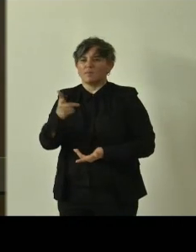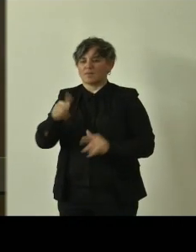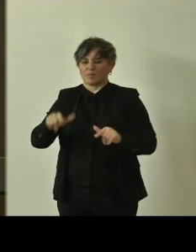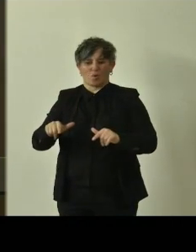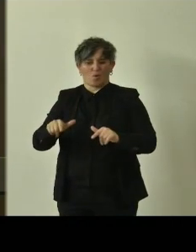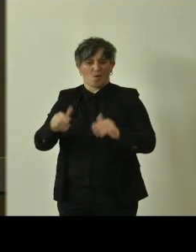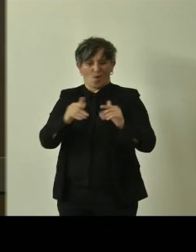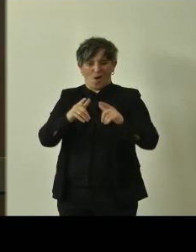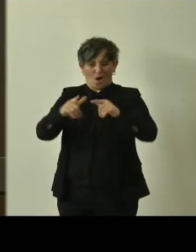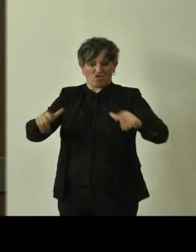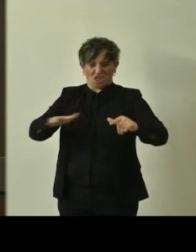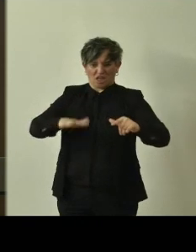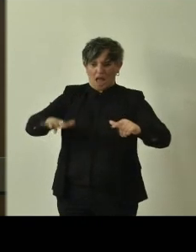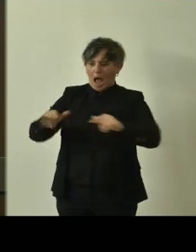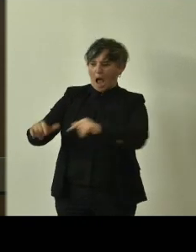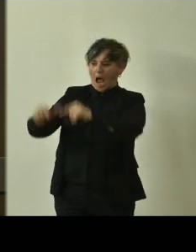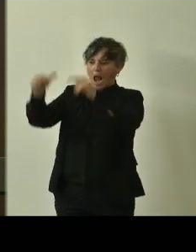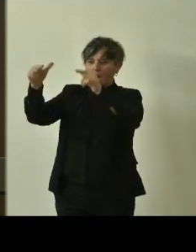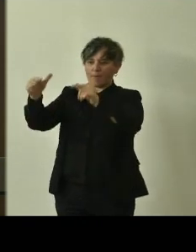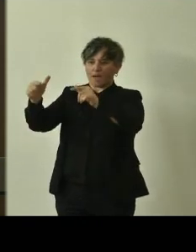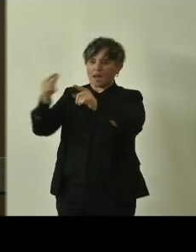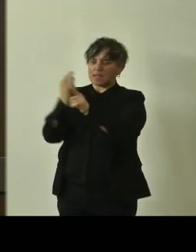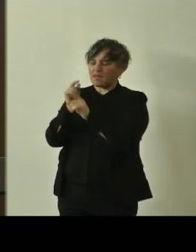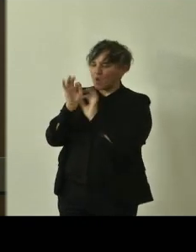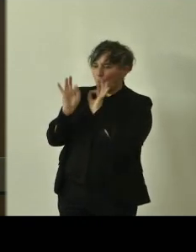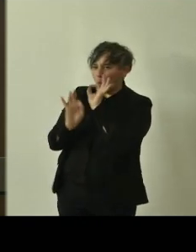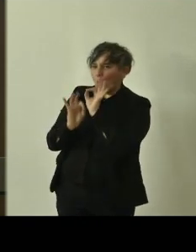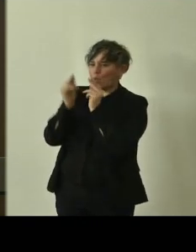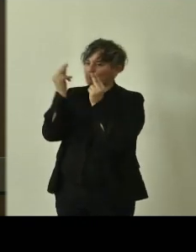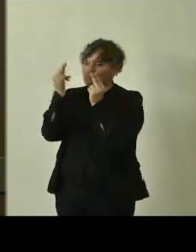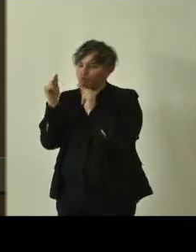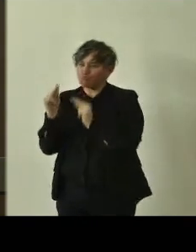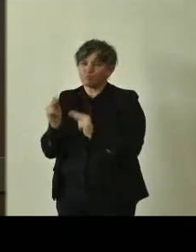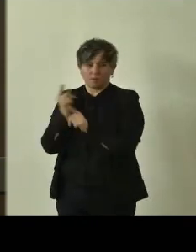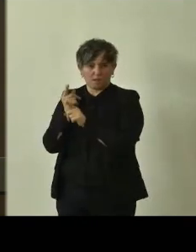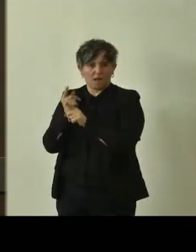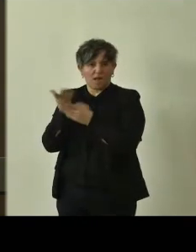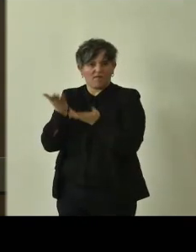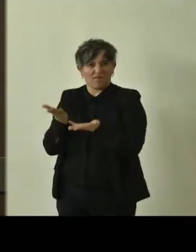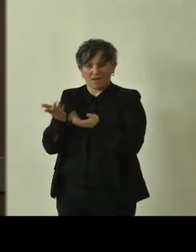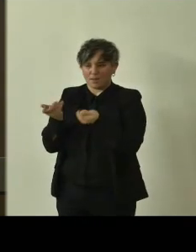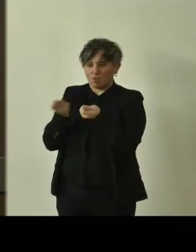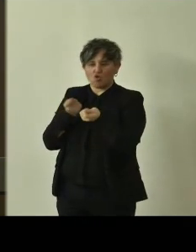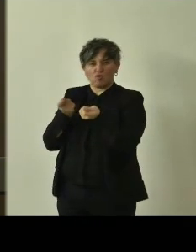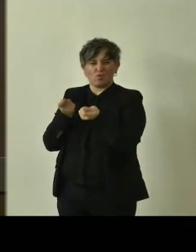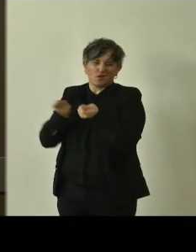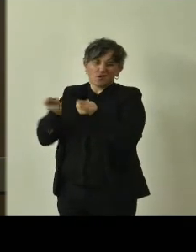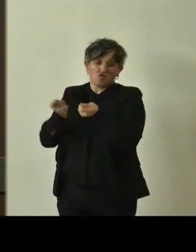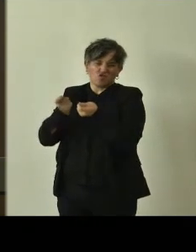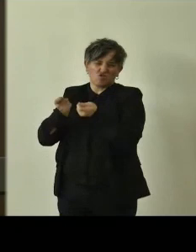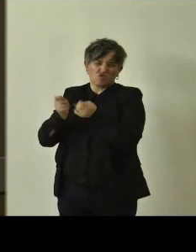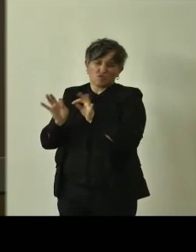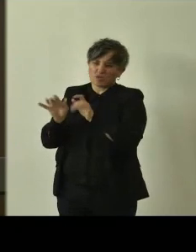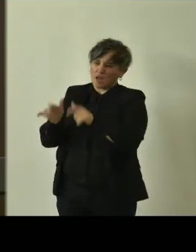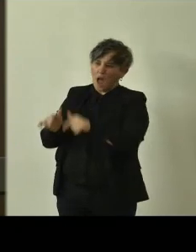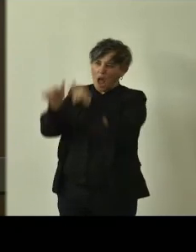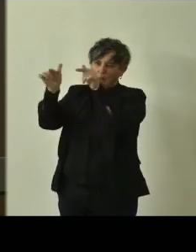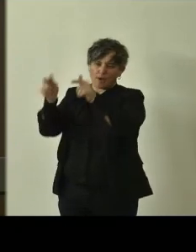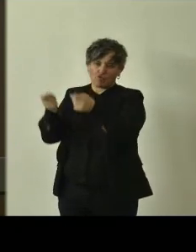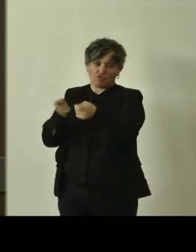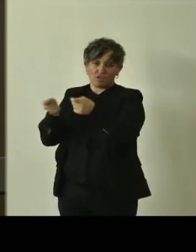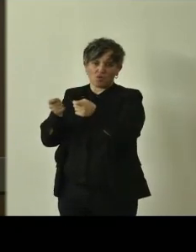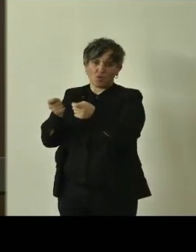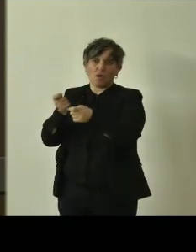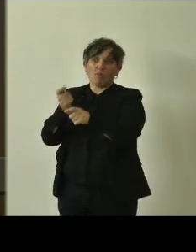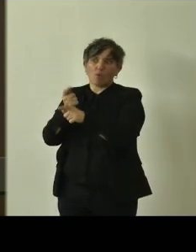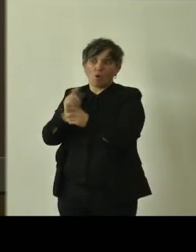urbani, vanno manutenuti, vanno gestiti, perché potrebbero rappresentare